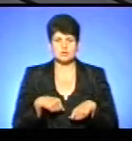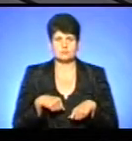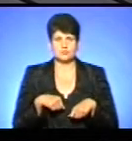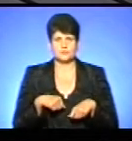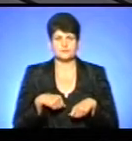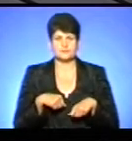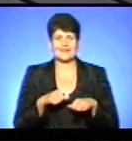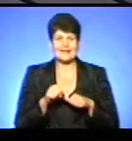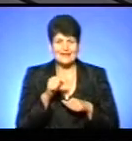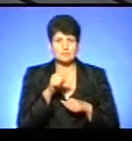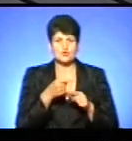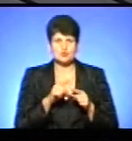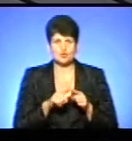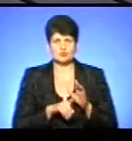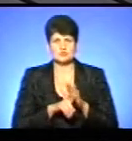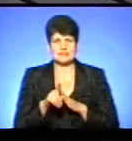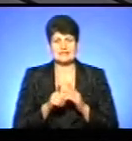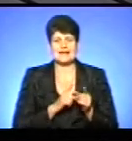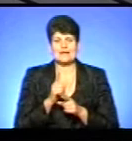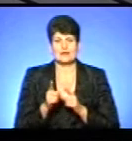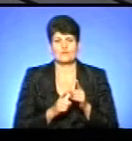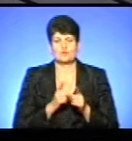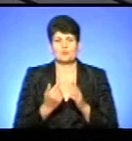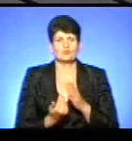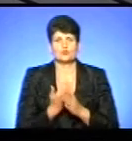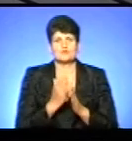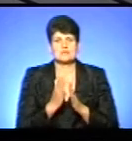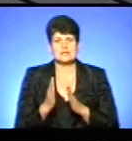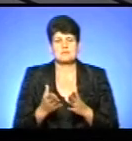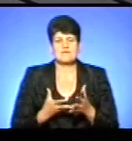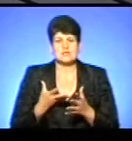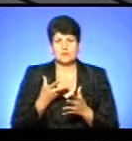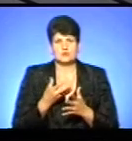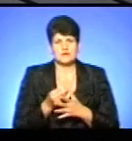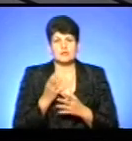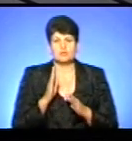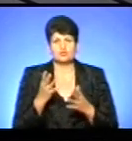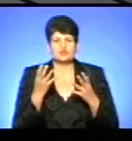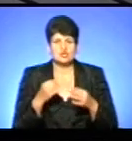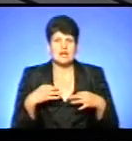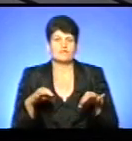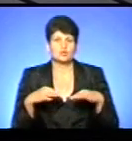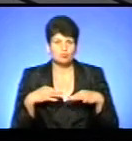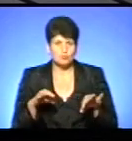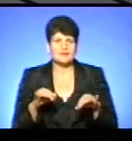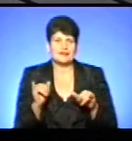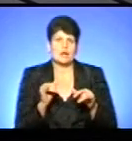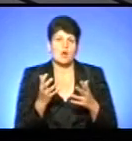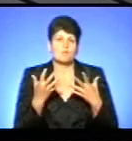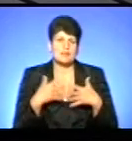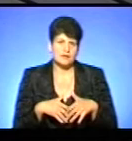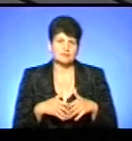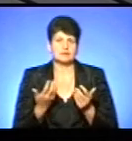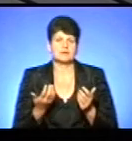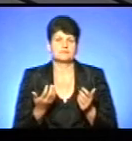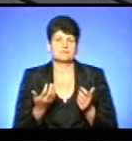якраз крім цього, що в нас стартувала реформа по новому системі фінансування, крім цього ще будуть і автомобілі, і, відповідно, обладнання, і